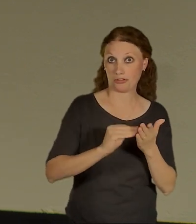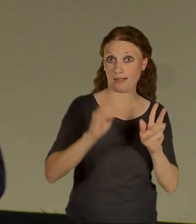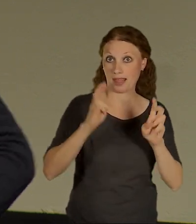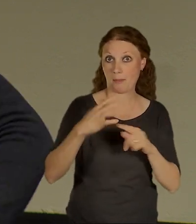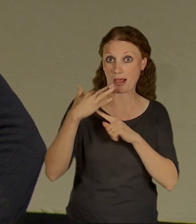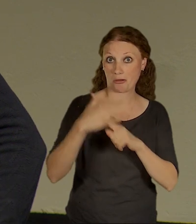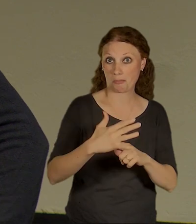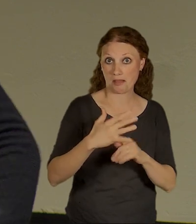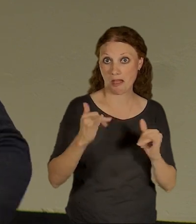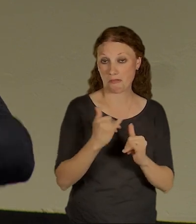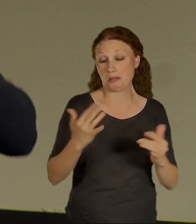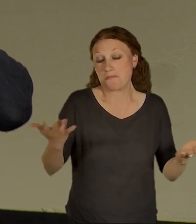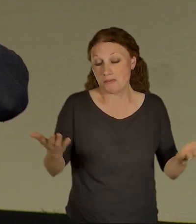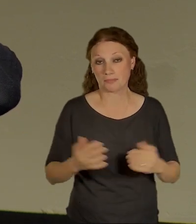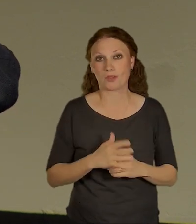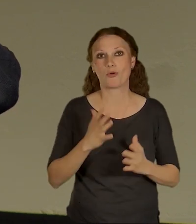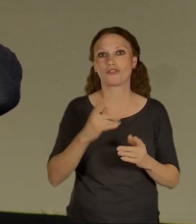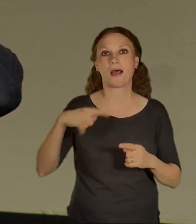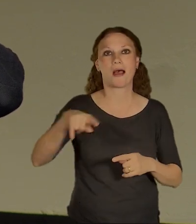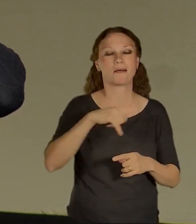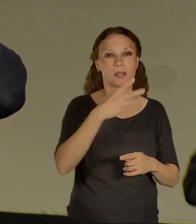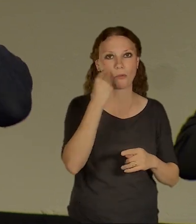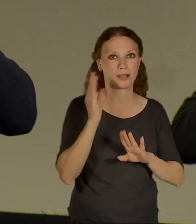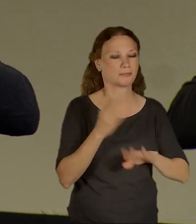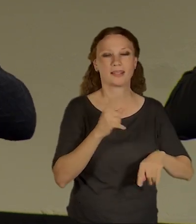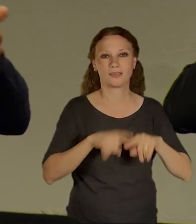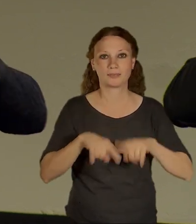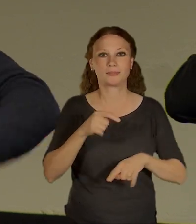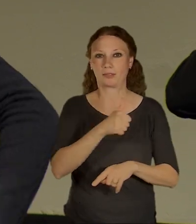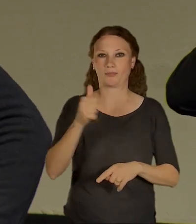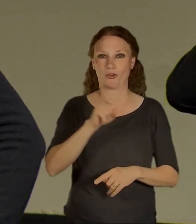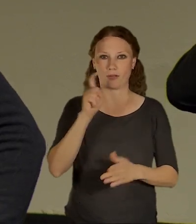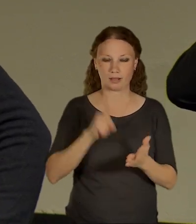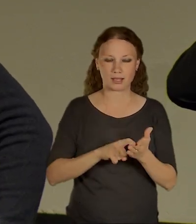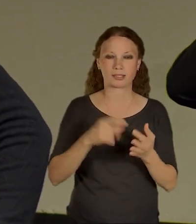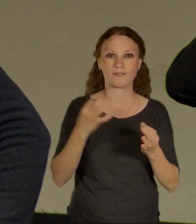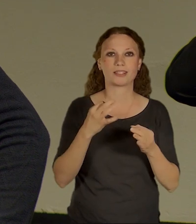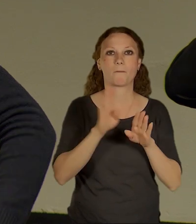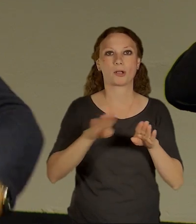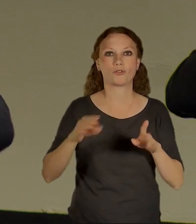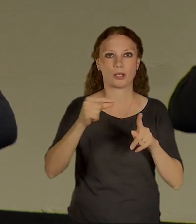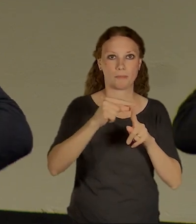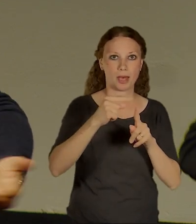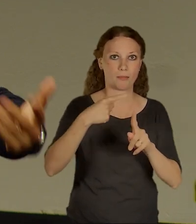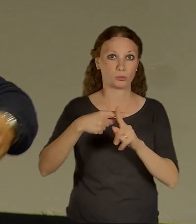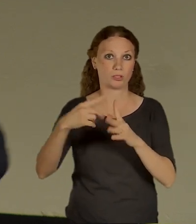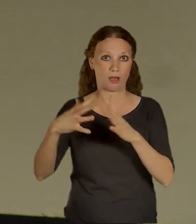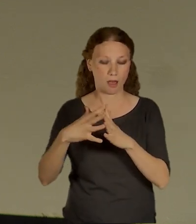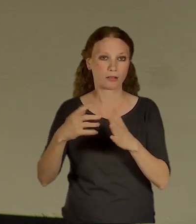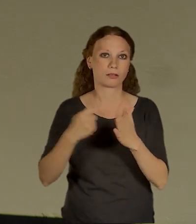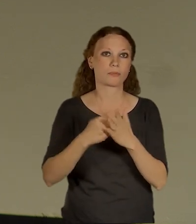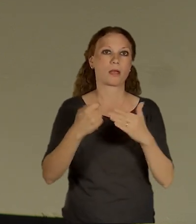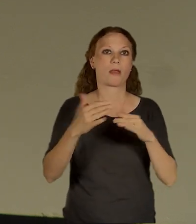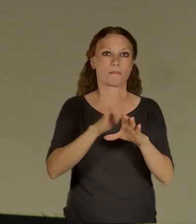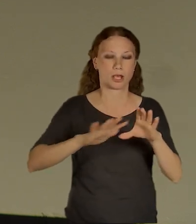je na ty parkovací kapacity. P plus R. P plus R jsou parkoviště, která se tady objevují většinou na okrajích měst nebo